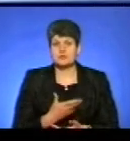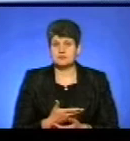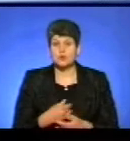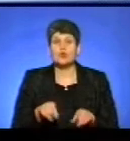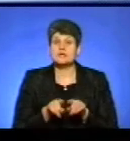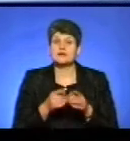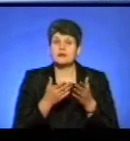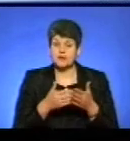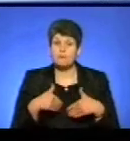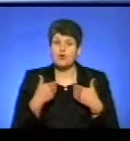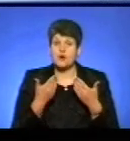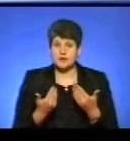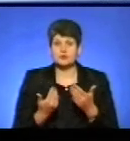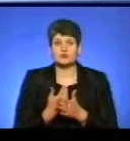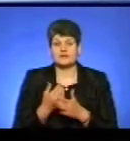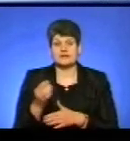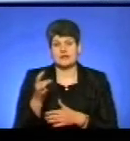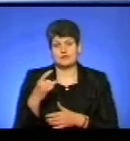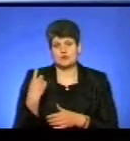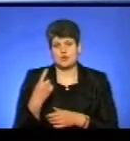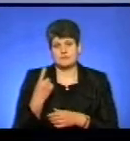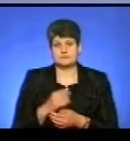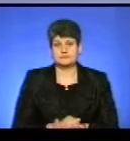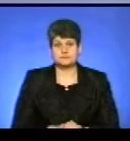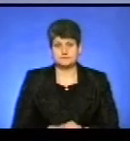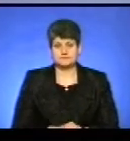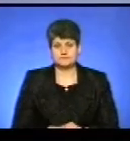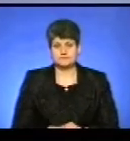такі поради і новини з Рівненської області. Анно?